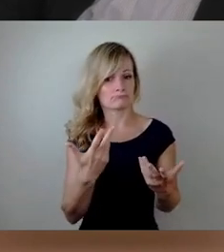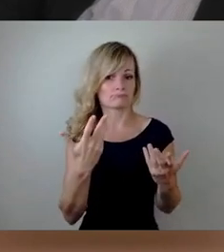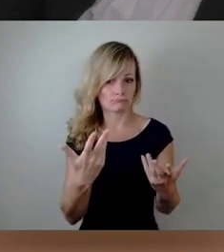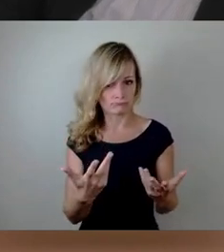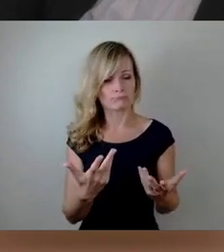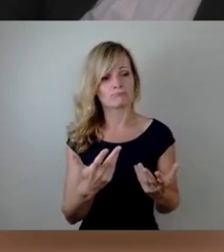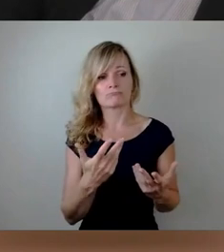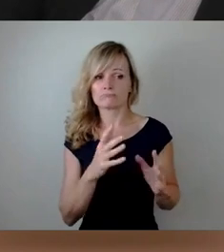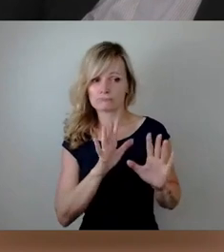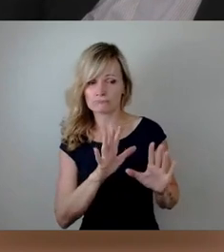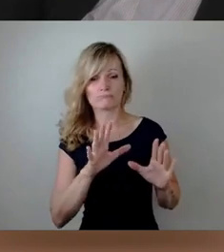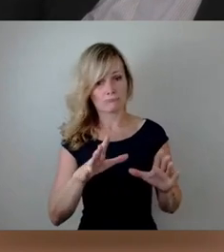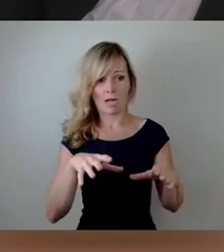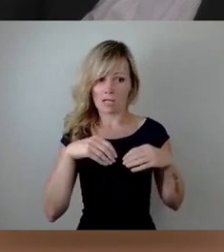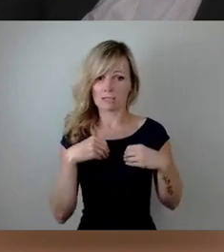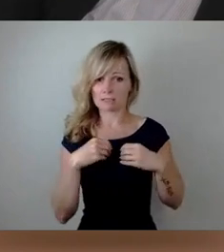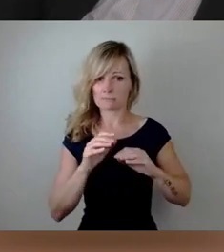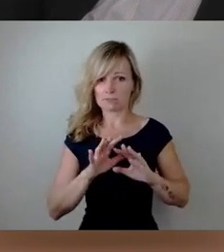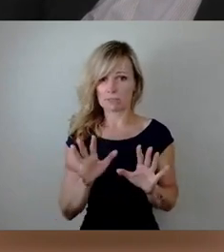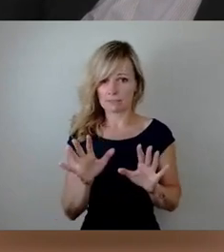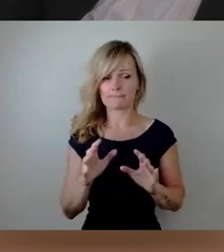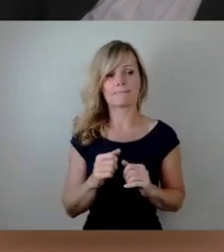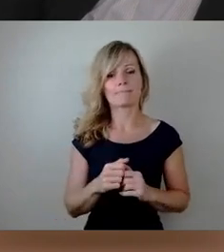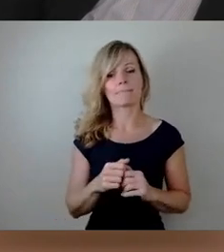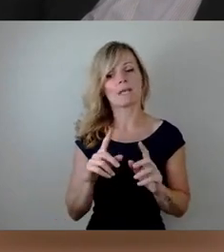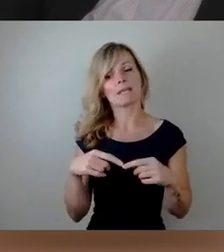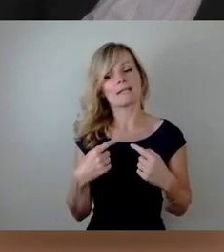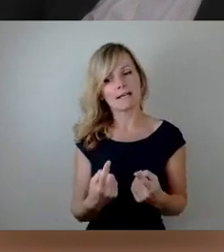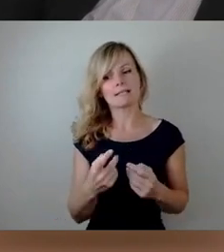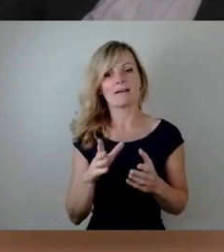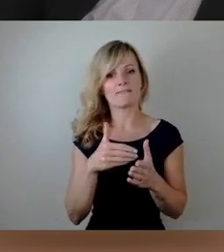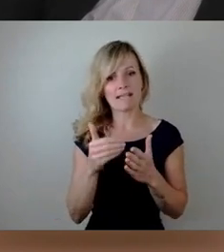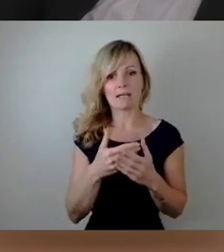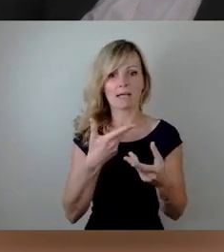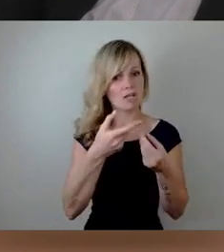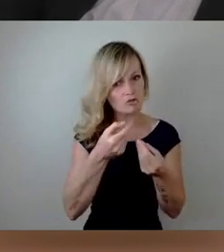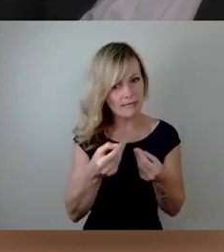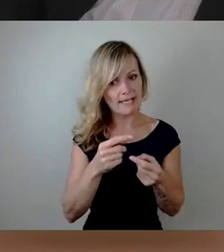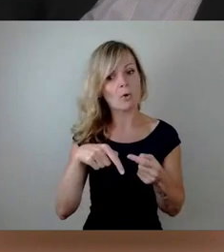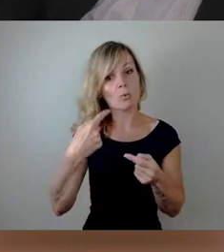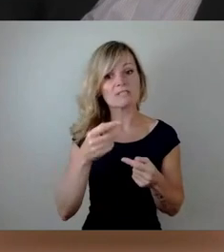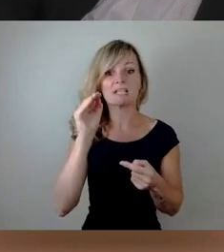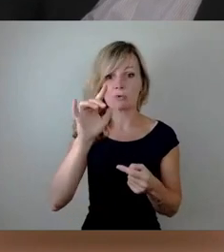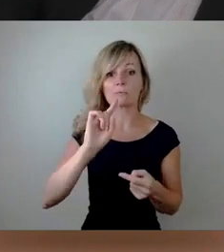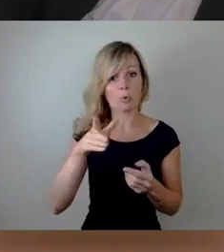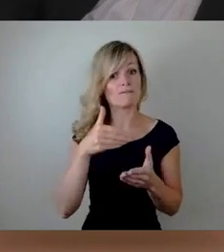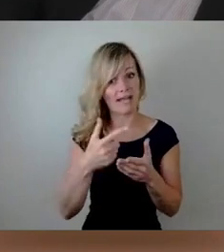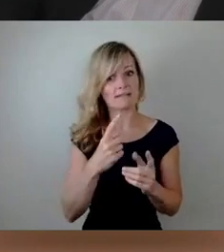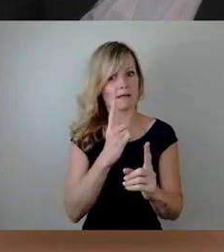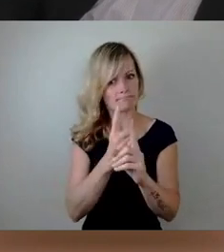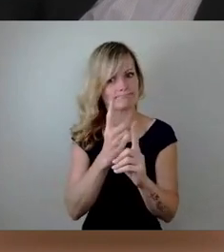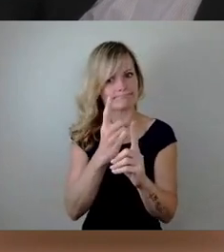Und daraufhin hat es auch weitere Gespräche gegeben und es wird weitere Gespräche geben in deren Erfolge,